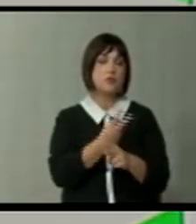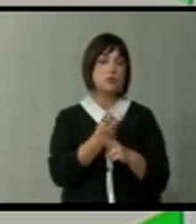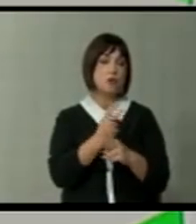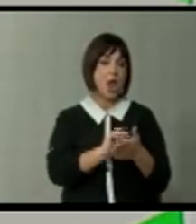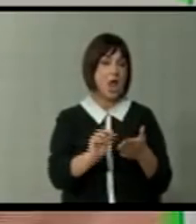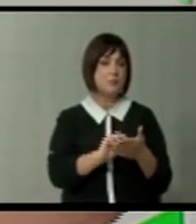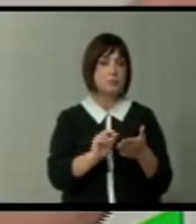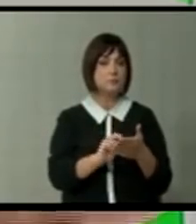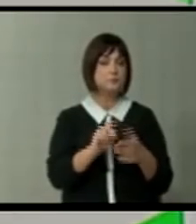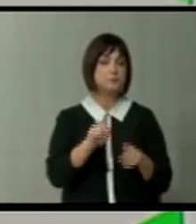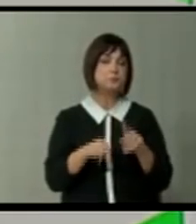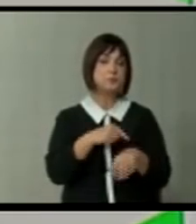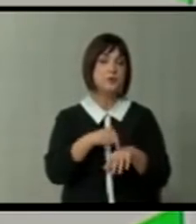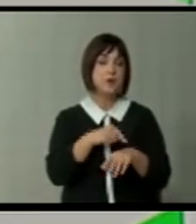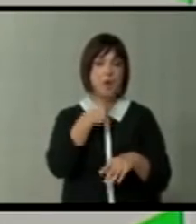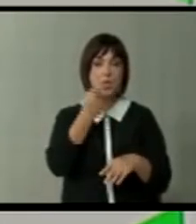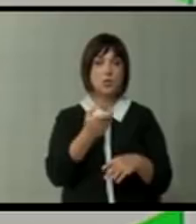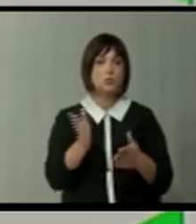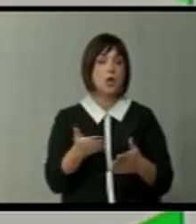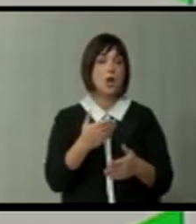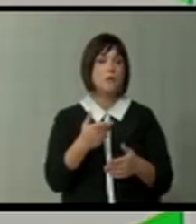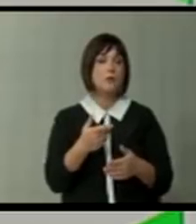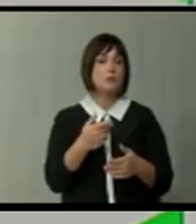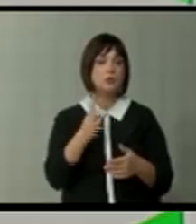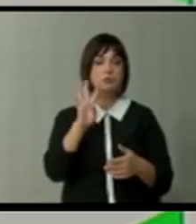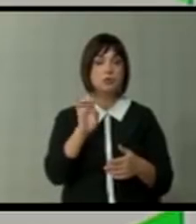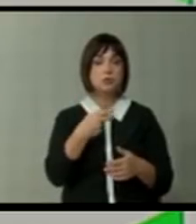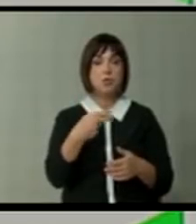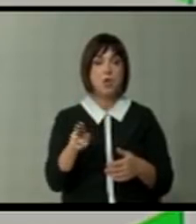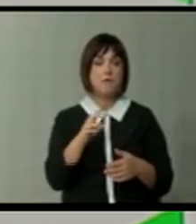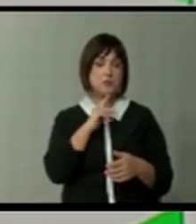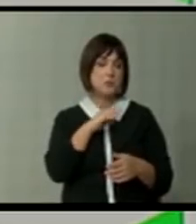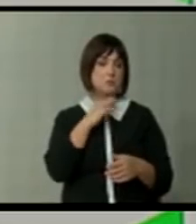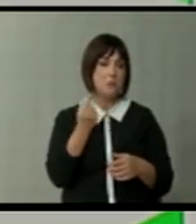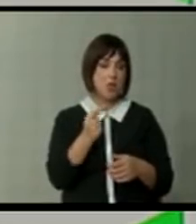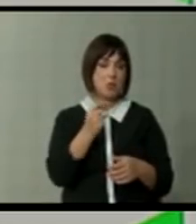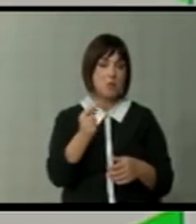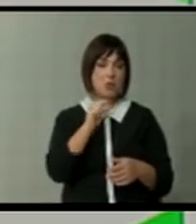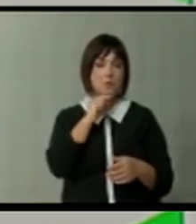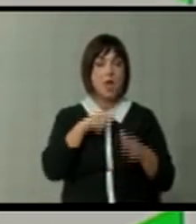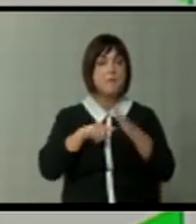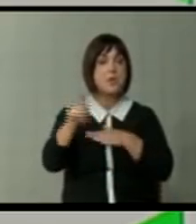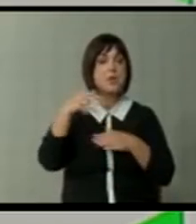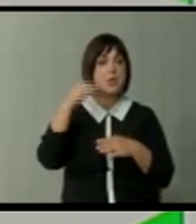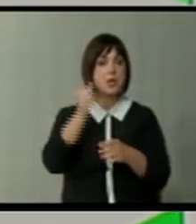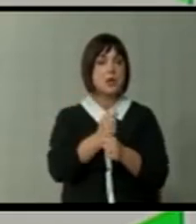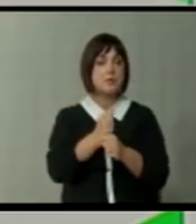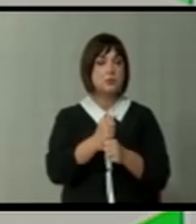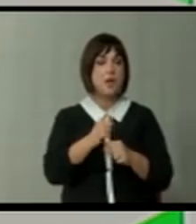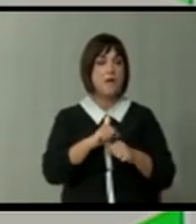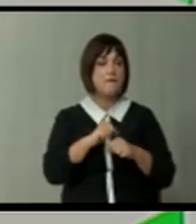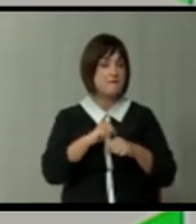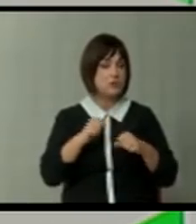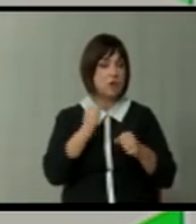администрација, по некој време ќе кажат па слушате, 400 евра се многу малце пари. Па ќе бегам, ќе работам, пак физичка